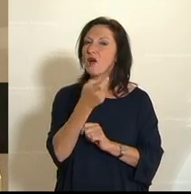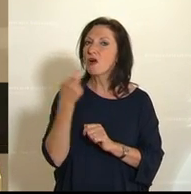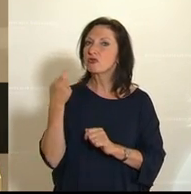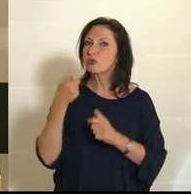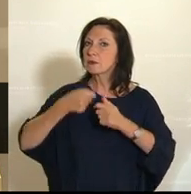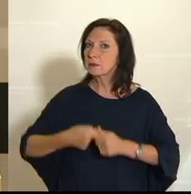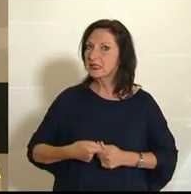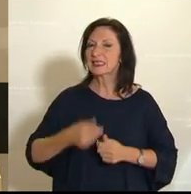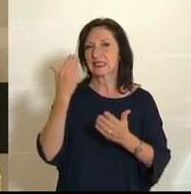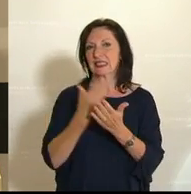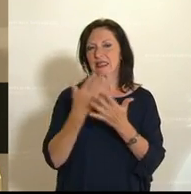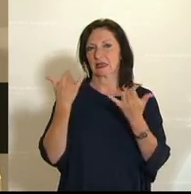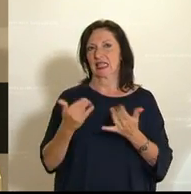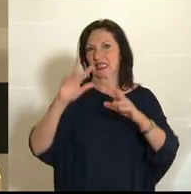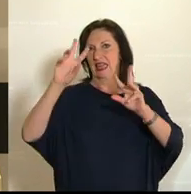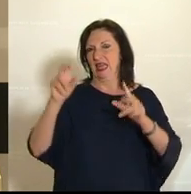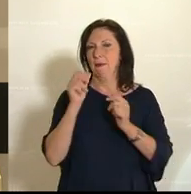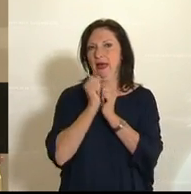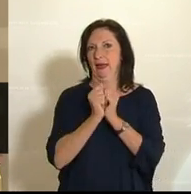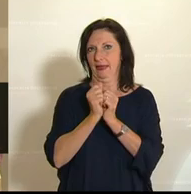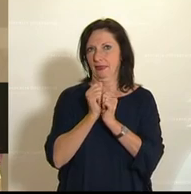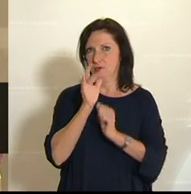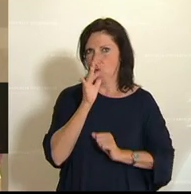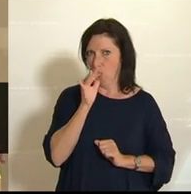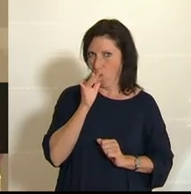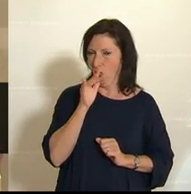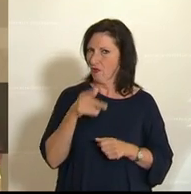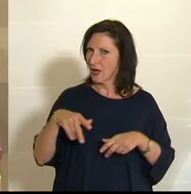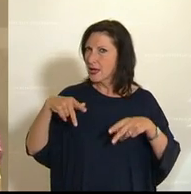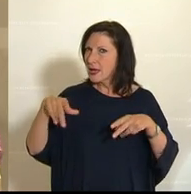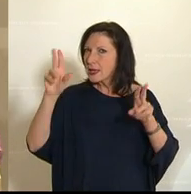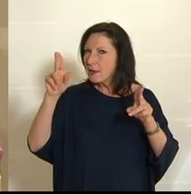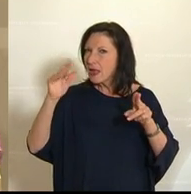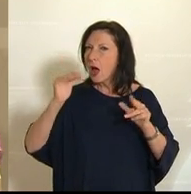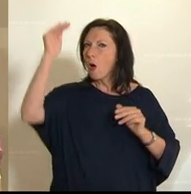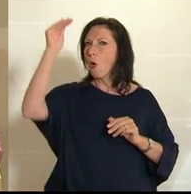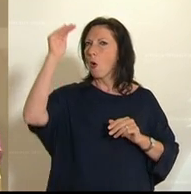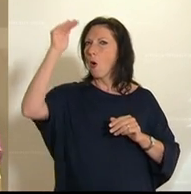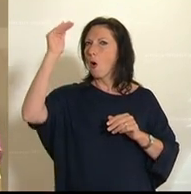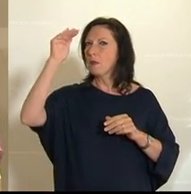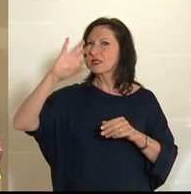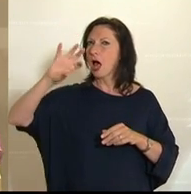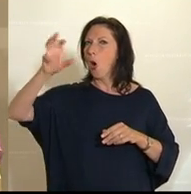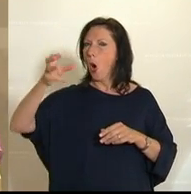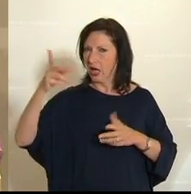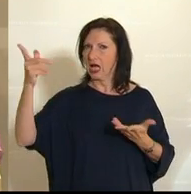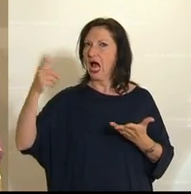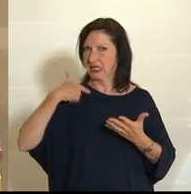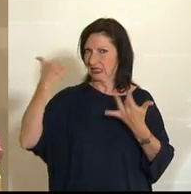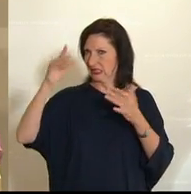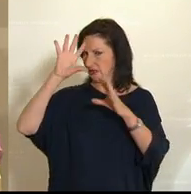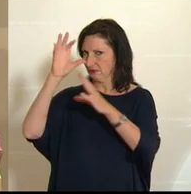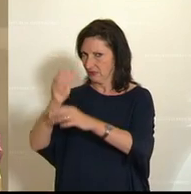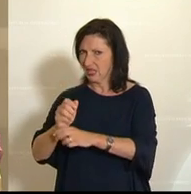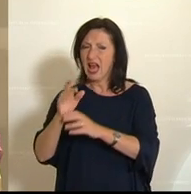möchte ich mich mit dem Rechnungshof als Bestandteil des Kapitels oberste Organe beschäftigen, muss mich aber bei den Zuseherinnen